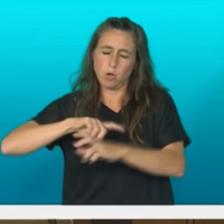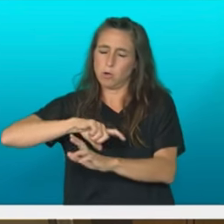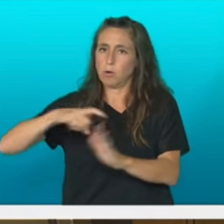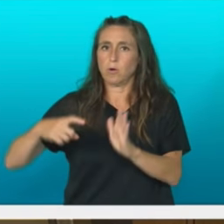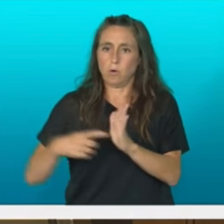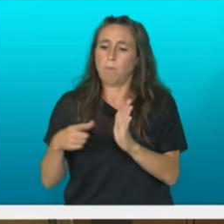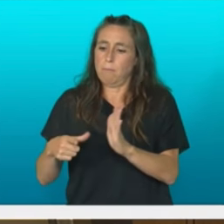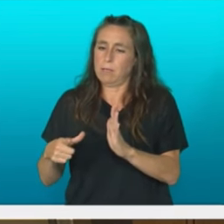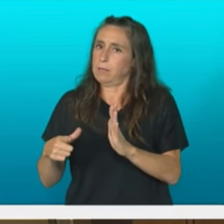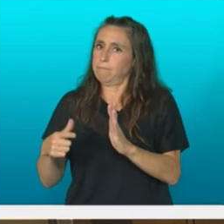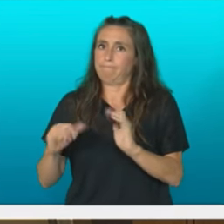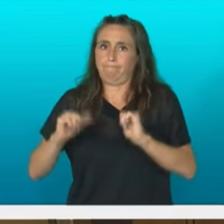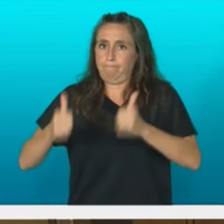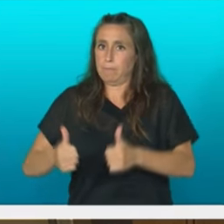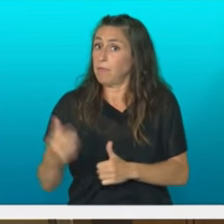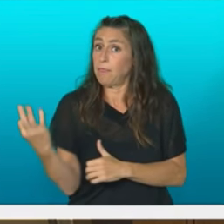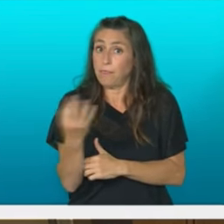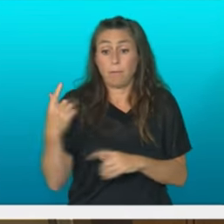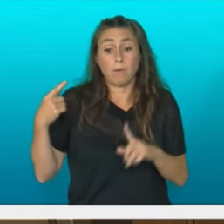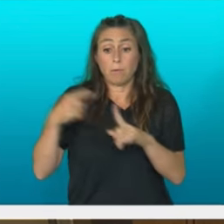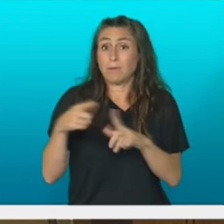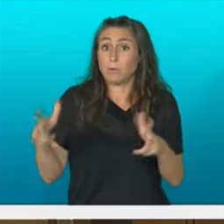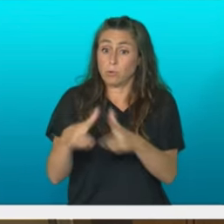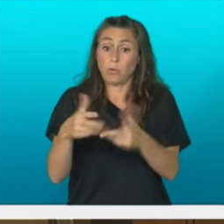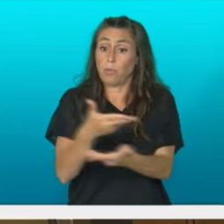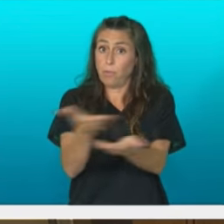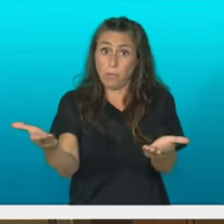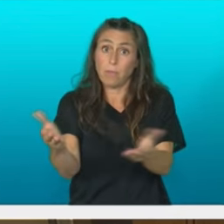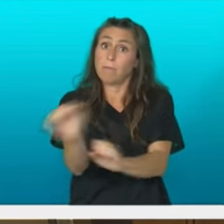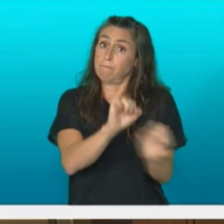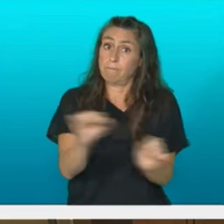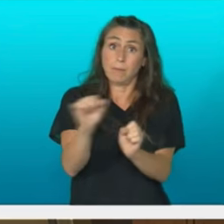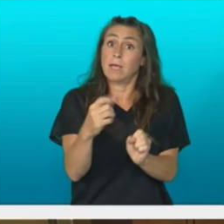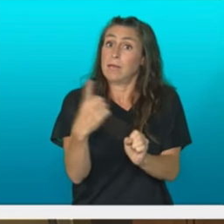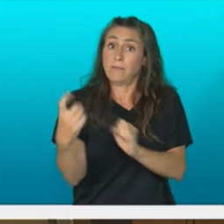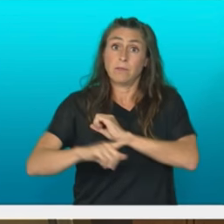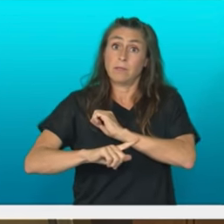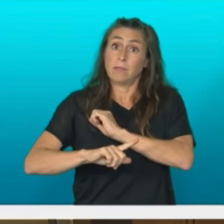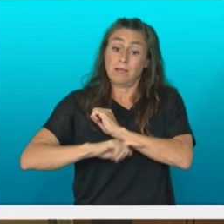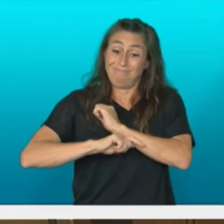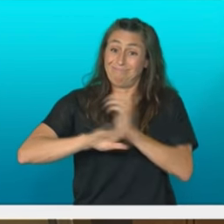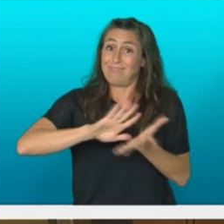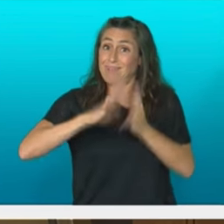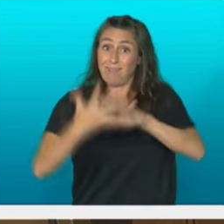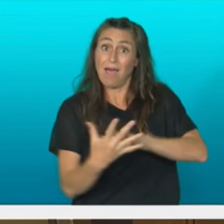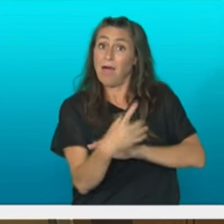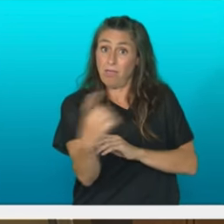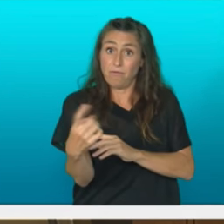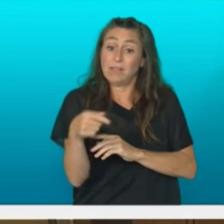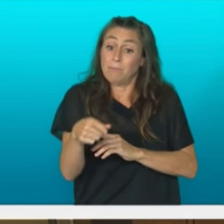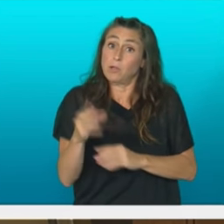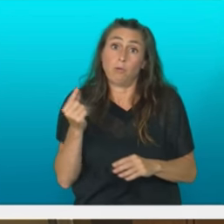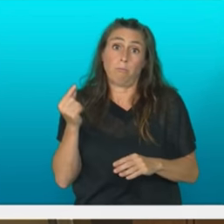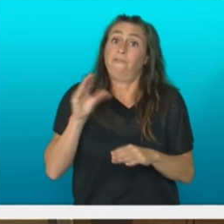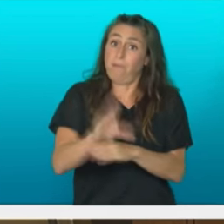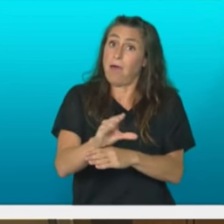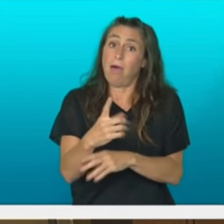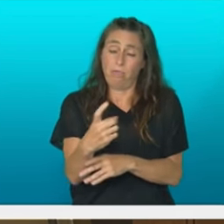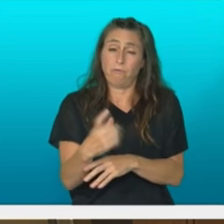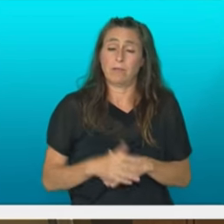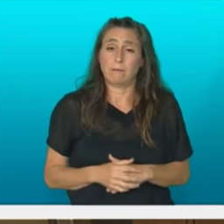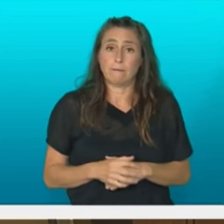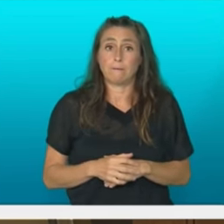bizarteak behar duen babesa eta aldaketa estrategikoak behar bezala finantzatzeko zukezuzua ipamenik egin urkulu jauna